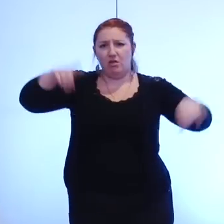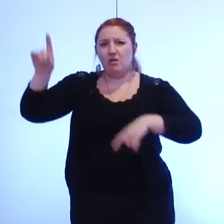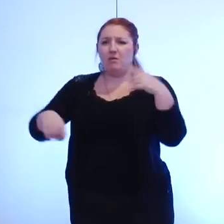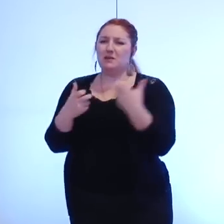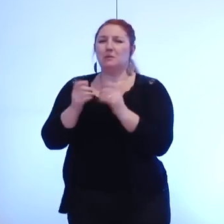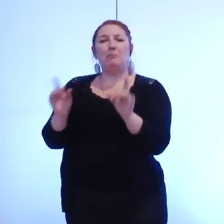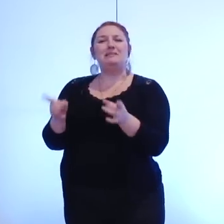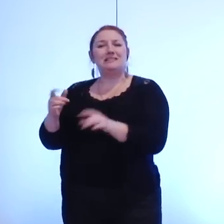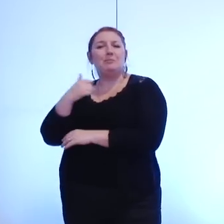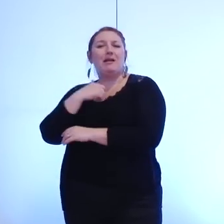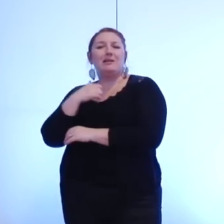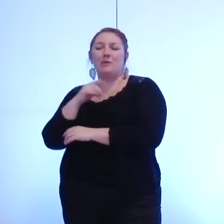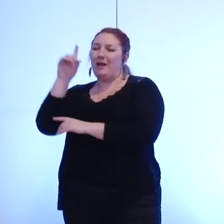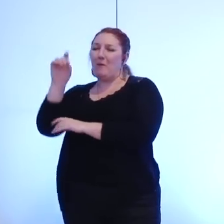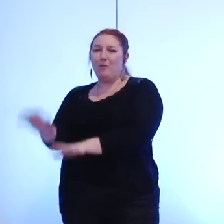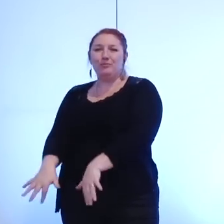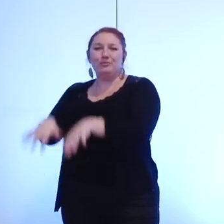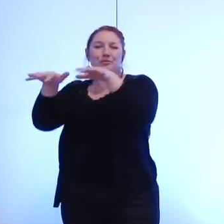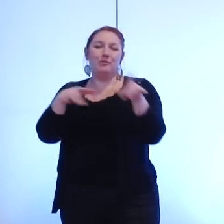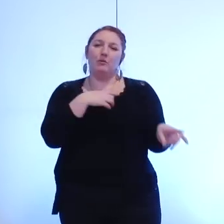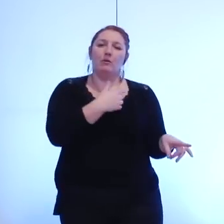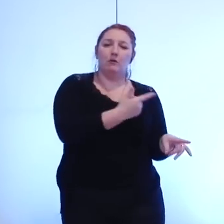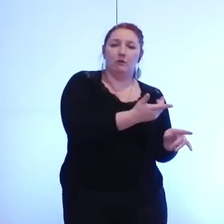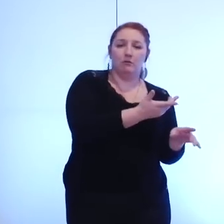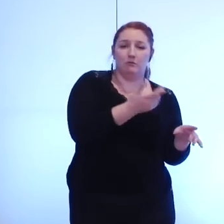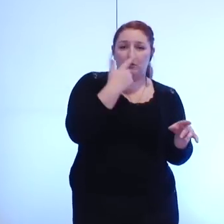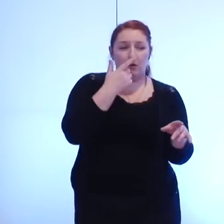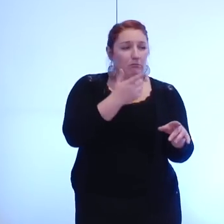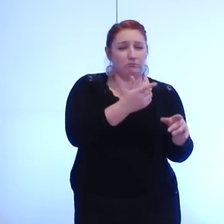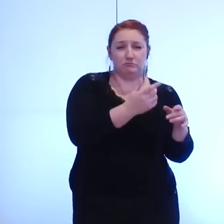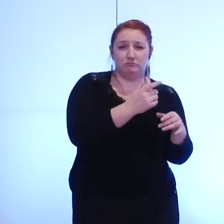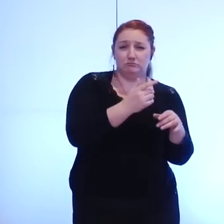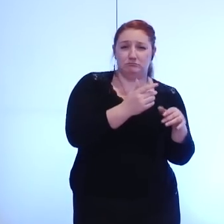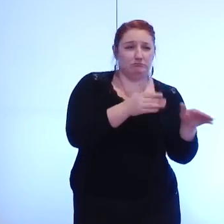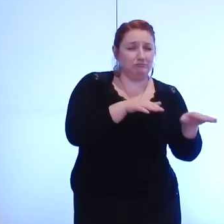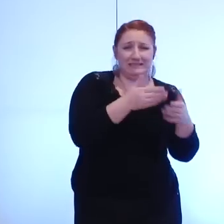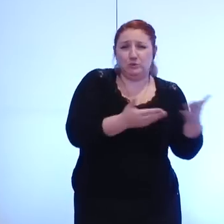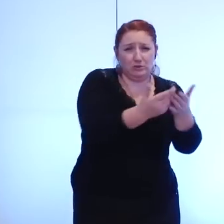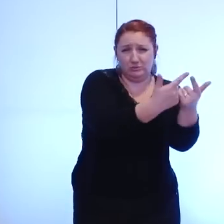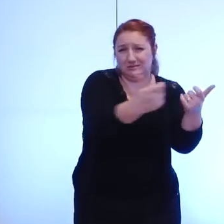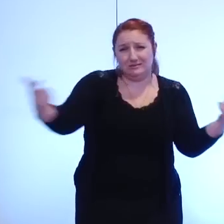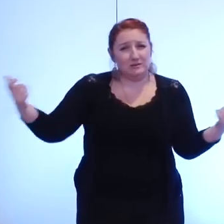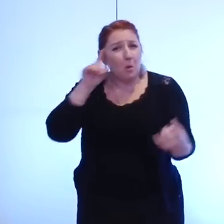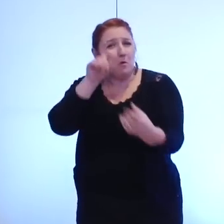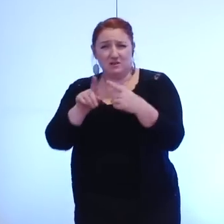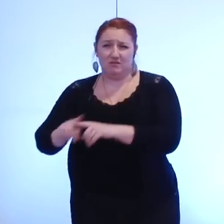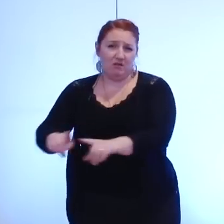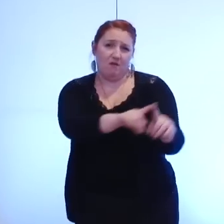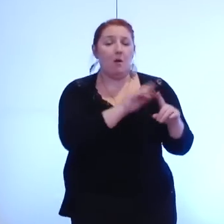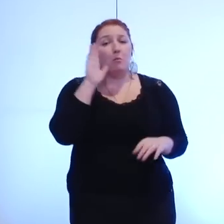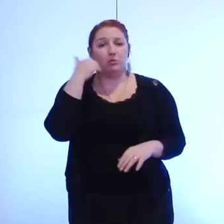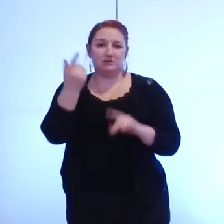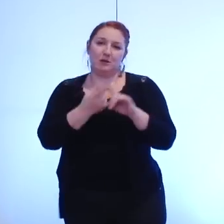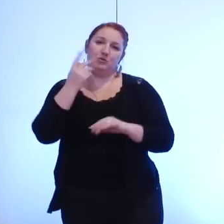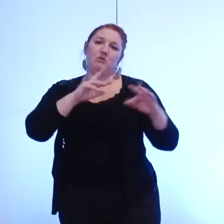particulière l'eau n'est pas utilisée aux mêmes fins voilà pourquoi nous faisons nôtre la proposition d'une tarification progressive en fonction des